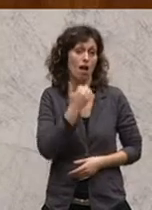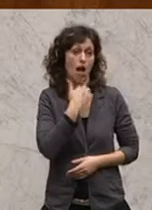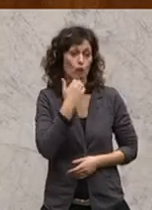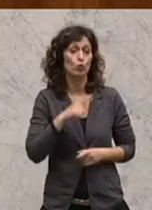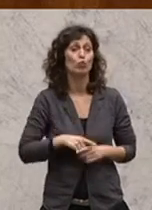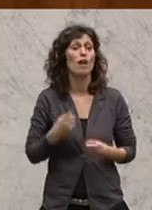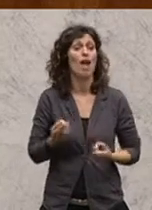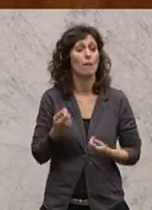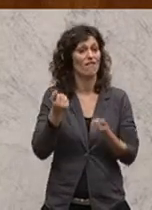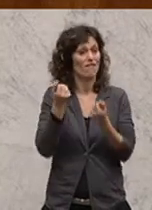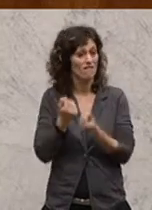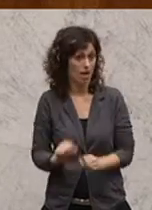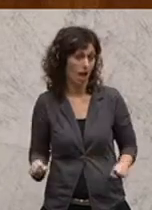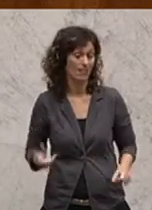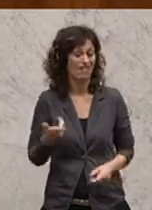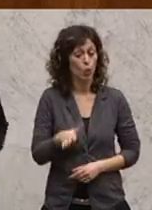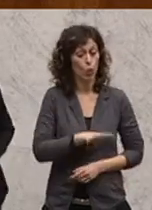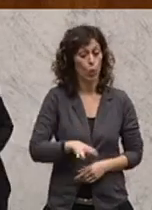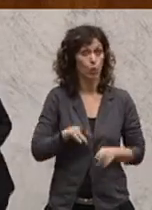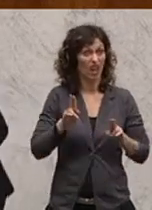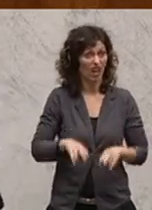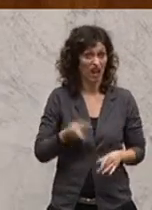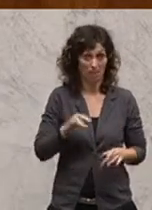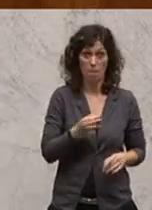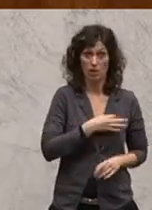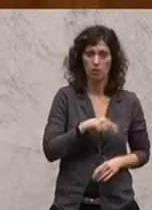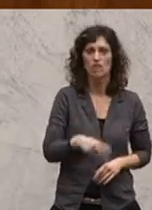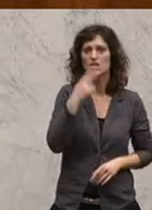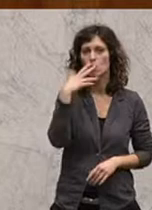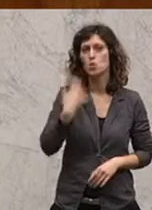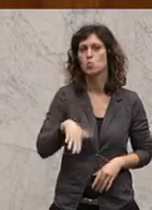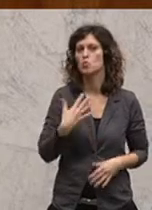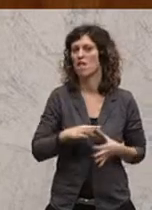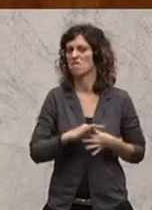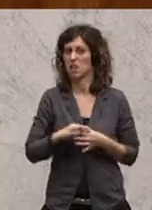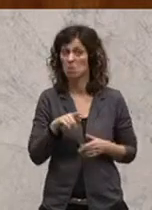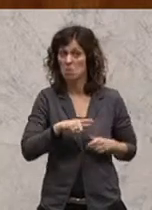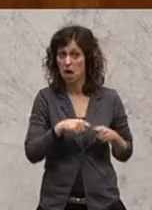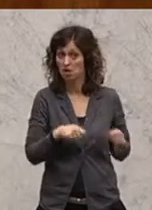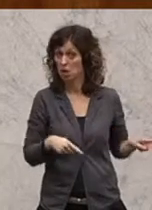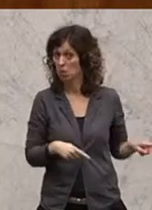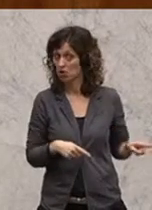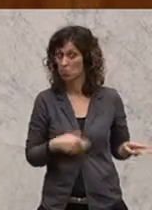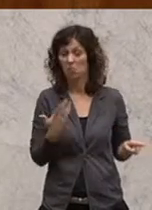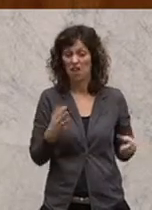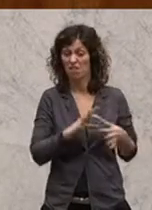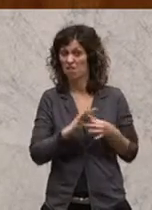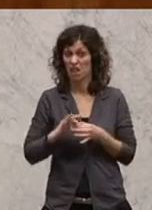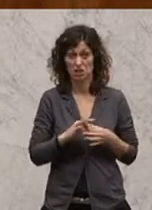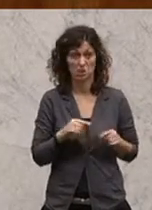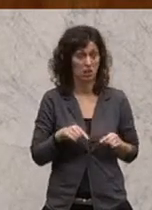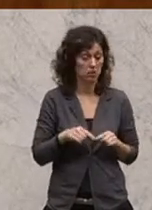Und wenn Grundrechte betroffen sind, geht es um die Verhältnismäßigkeit dieser Maßnahmen. Über diese Verhältnismäßigkeit braucht man